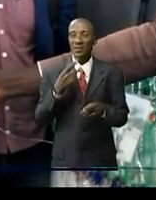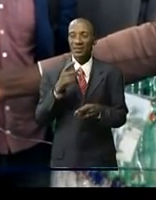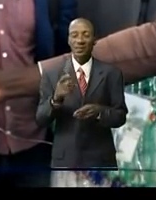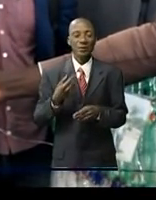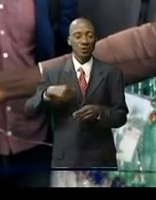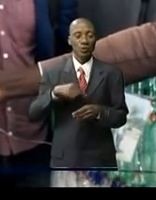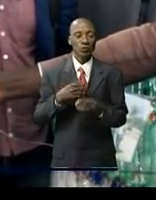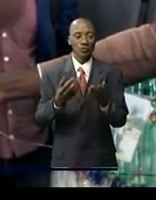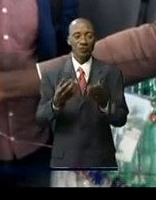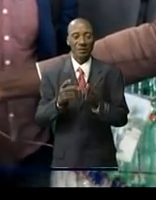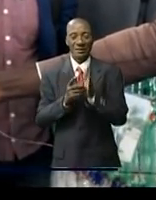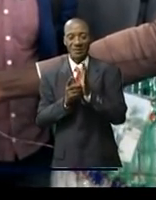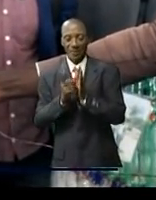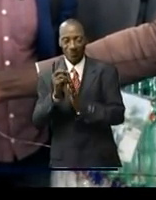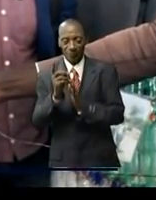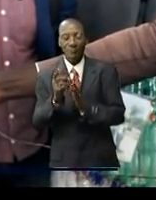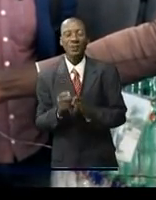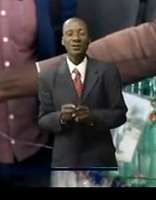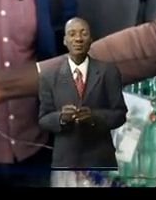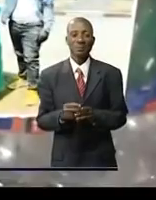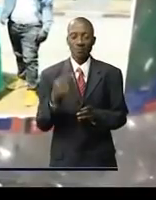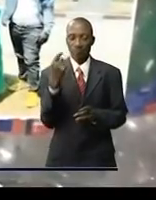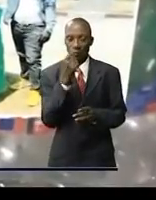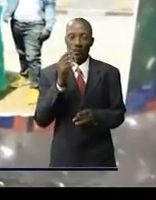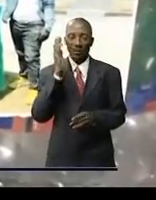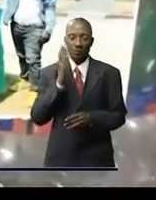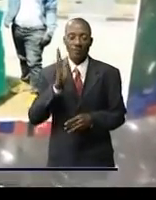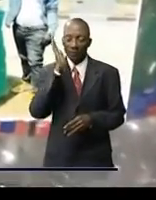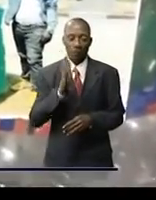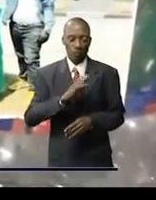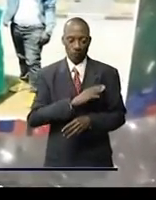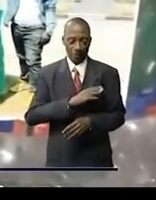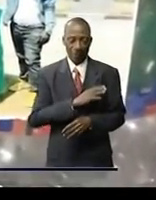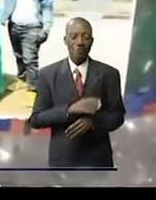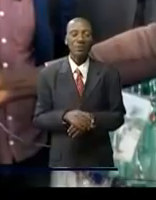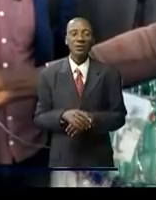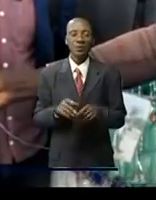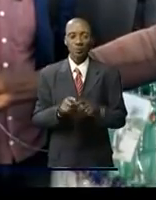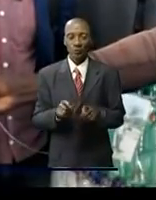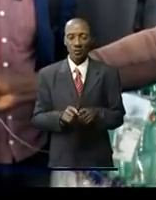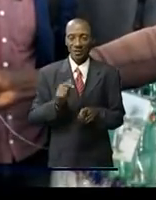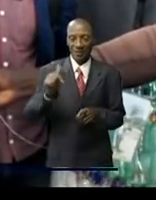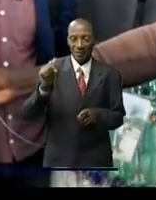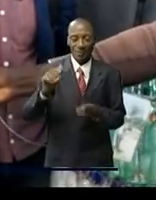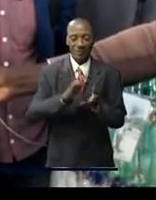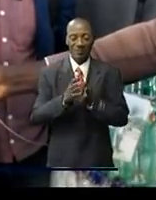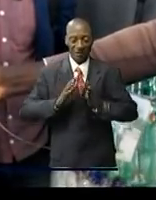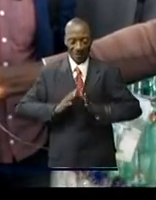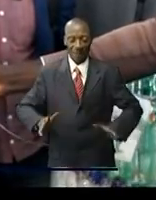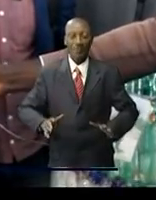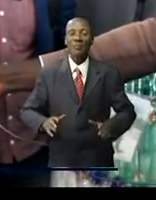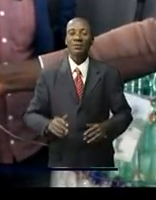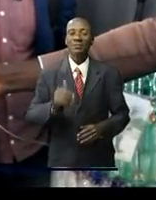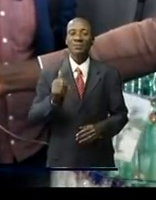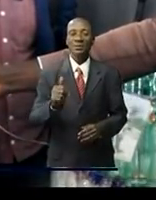acquérir des compétences théoriques à côté de quels des compétences pratiques chevronnées réelles peuvent